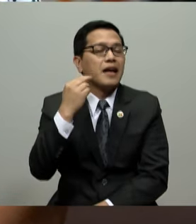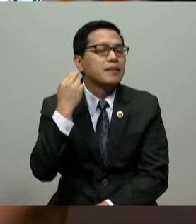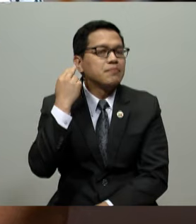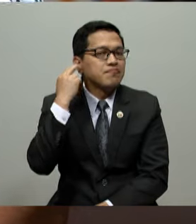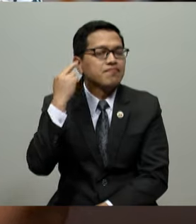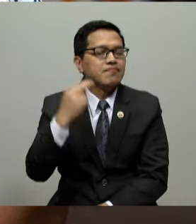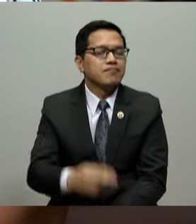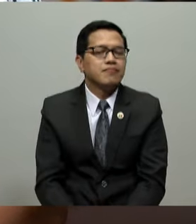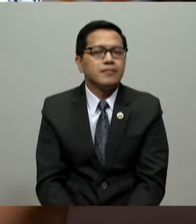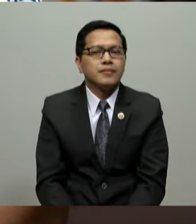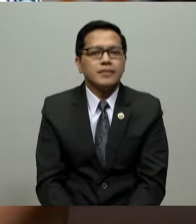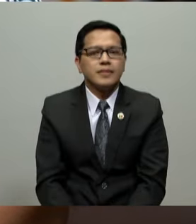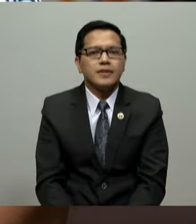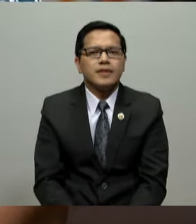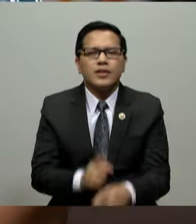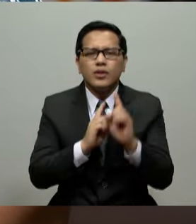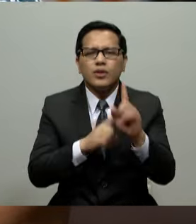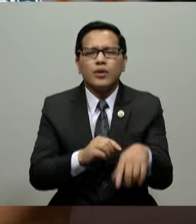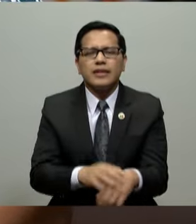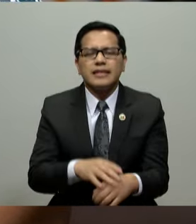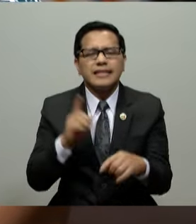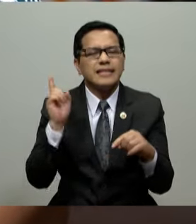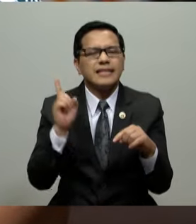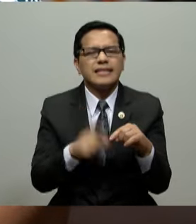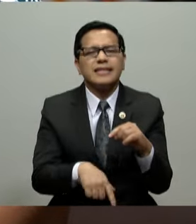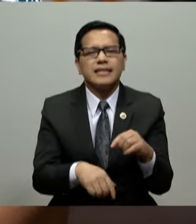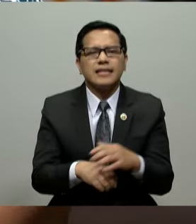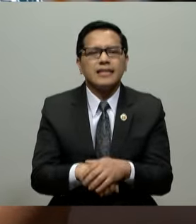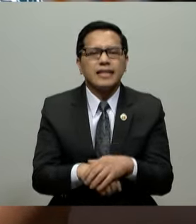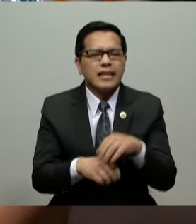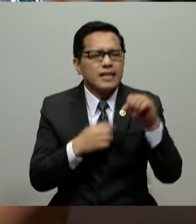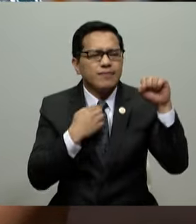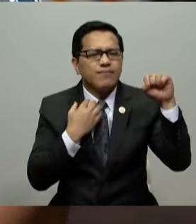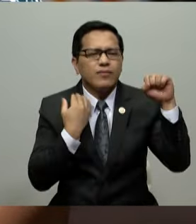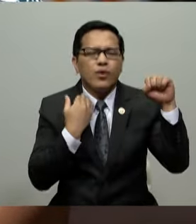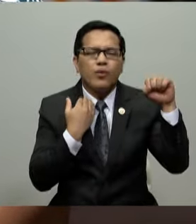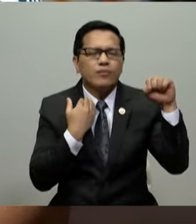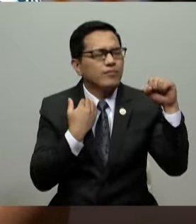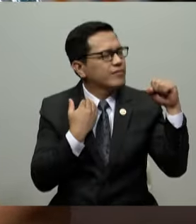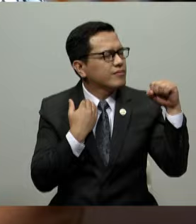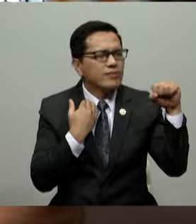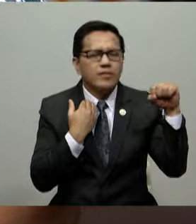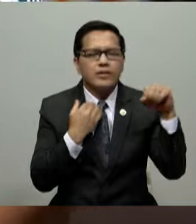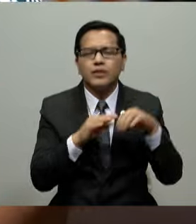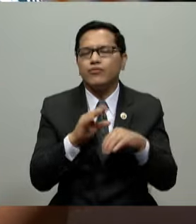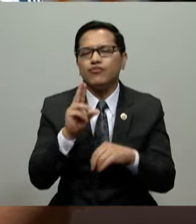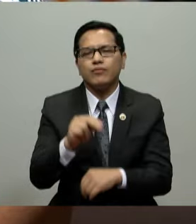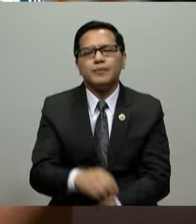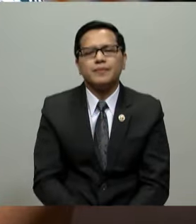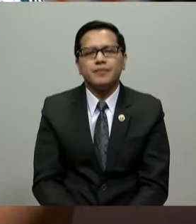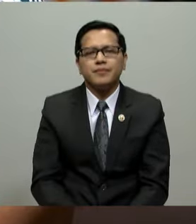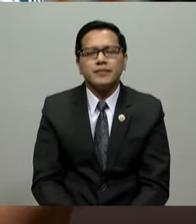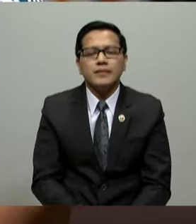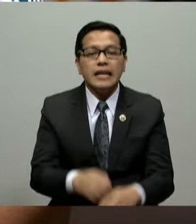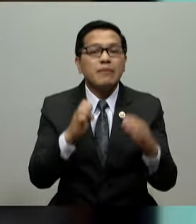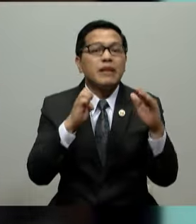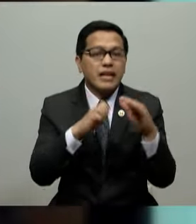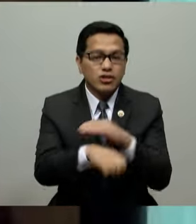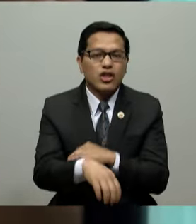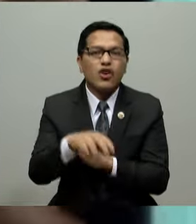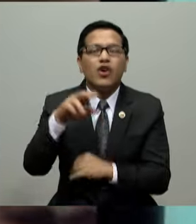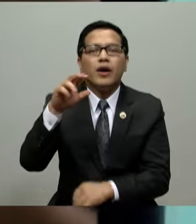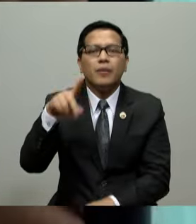Hanggang sa dumating na nga ako, hindi ako nakakakilo sa leeg ko. Ayun, hanggang sa ipinasok na nga ako ng PWD.